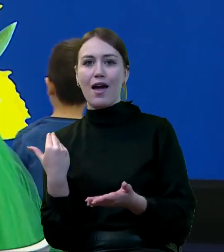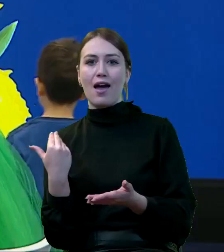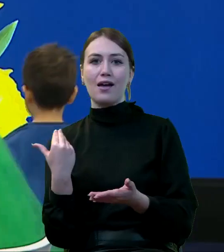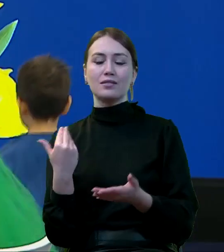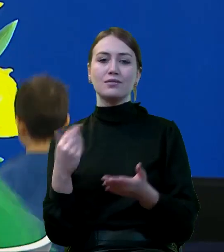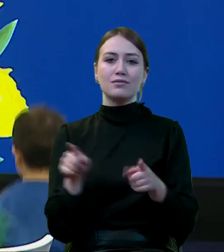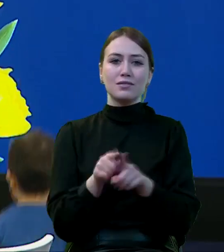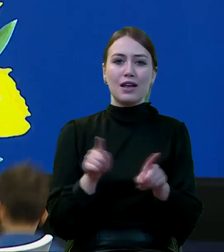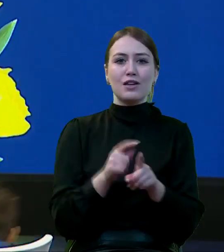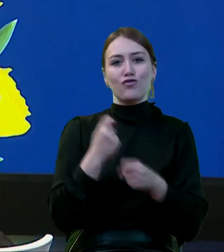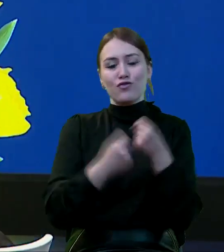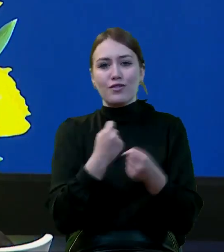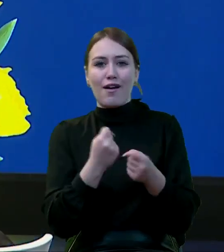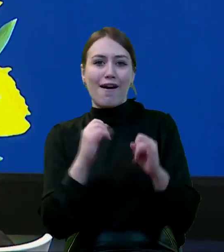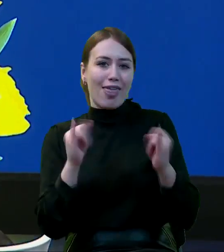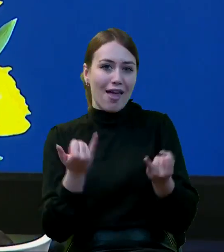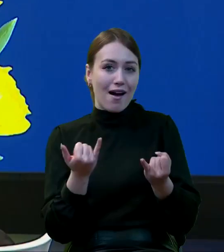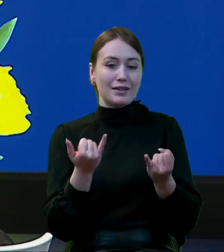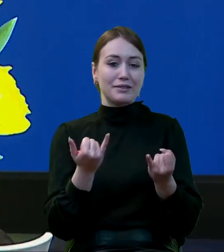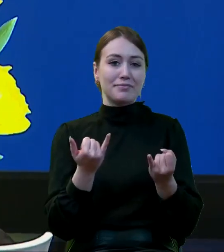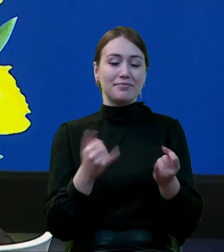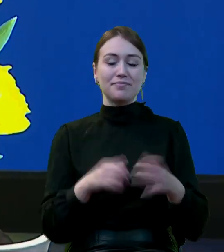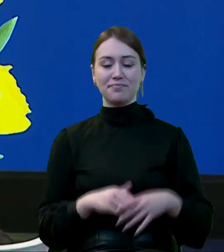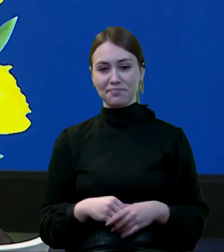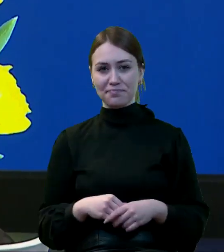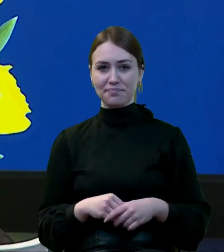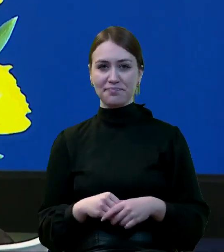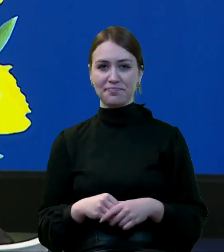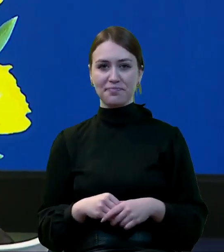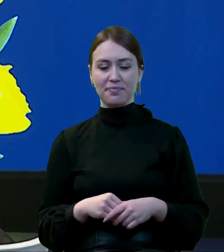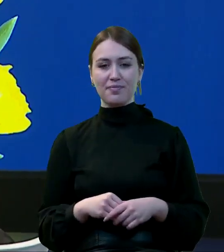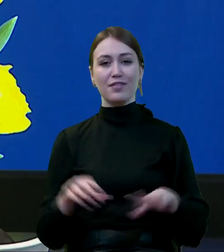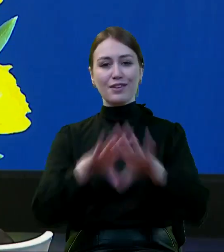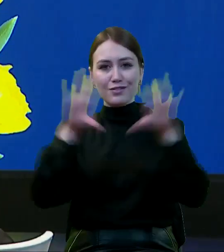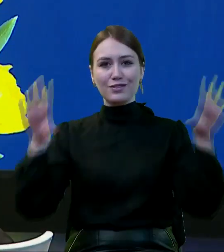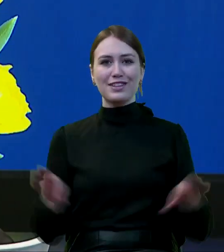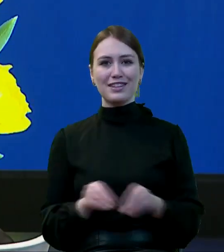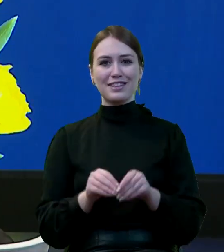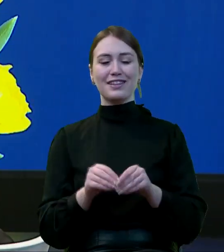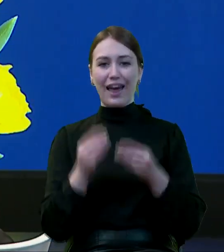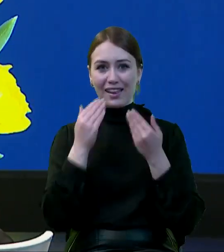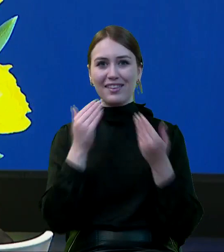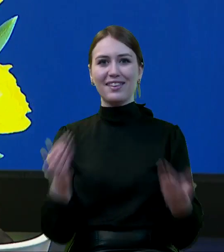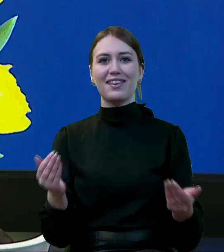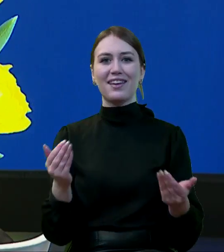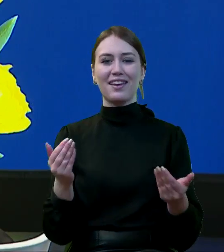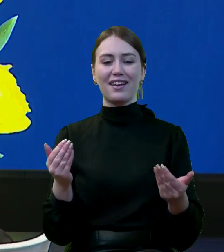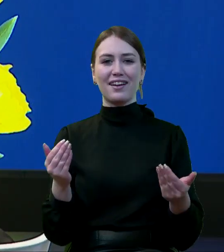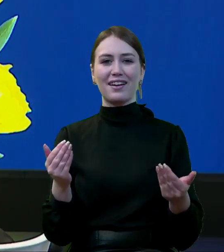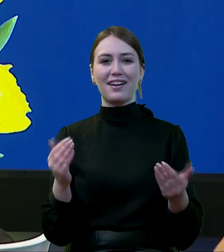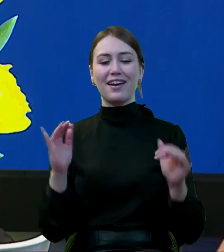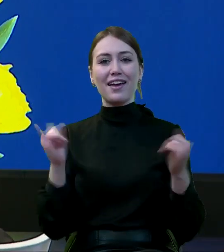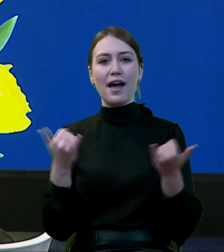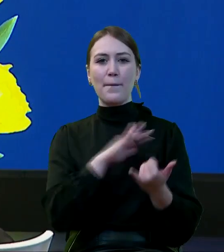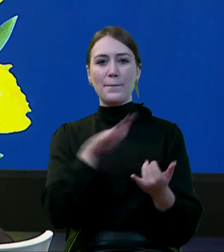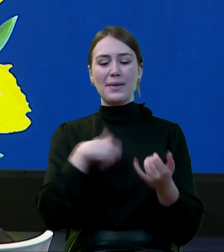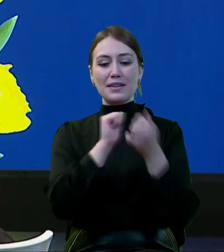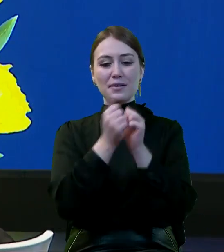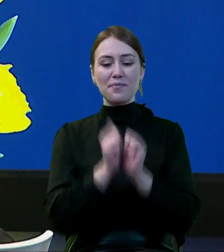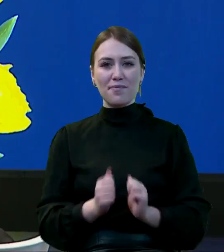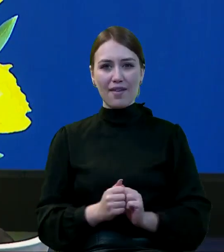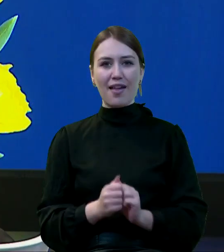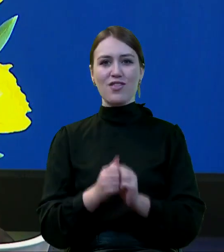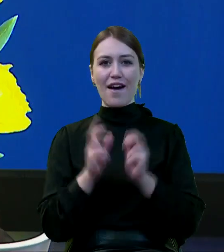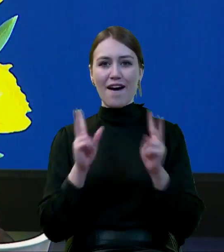stopień swojej sprawności. Że wszyscy dzięki temu, jak bardzo zmienia